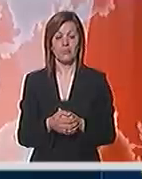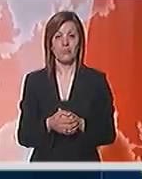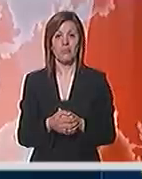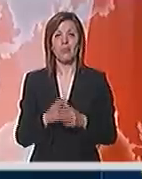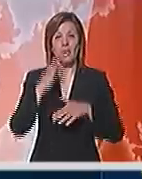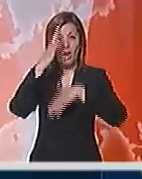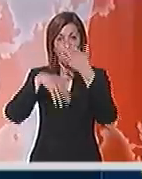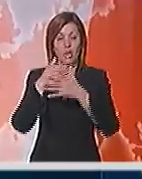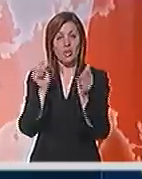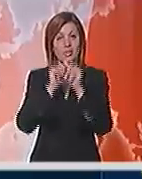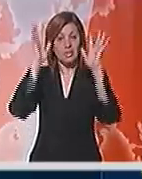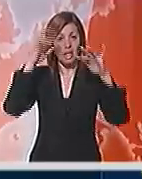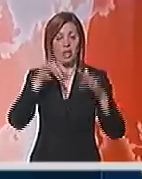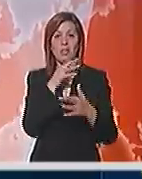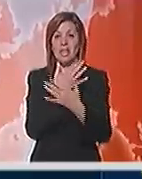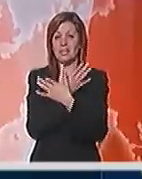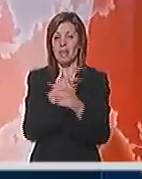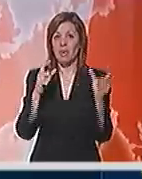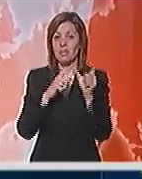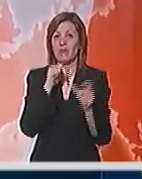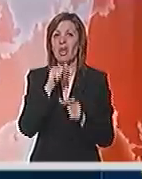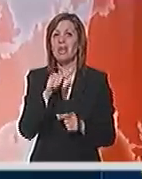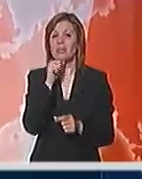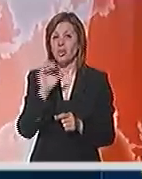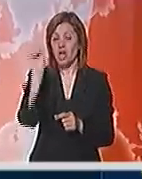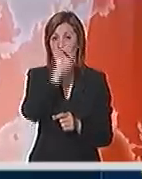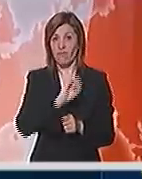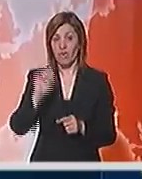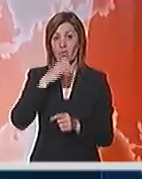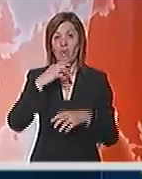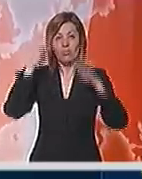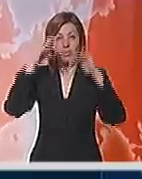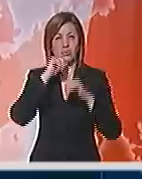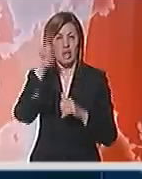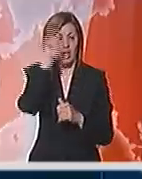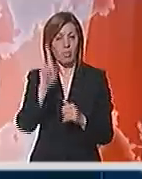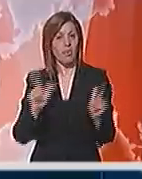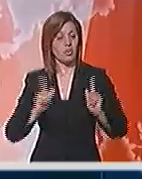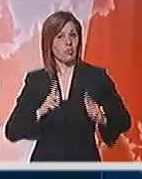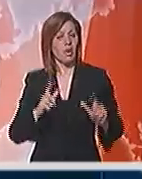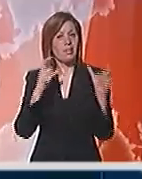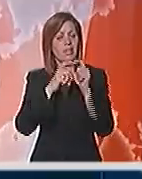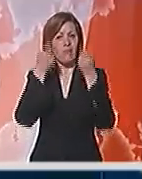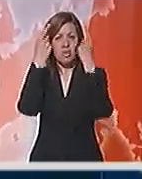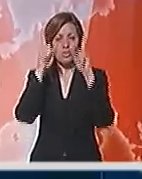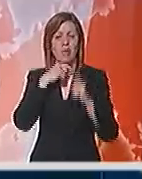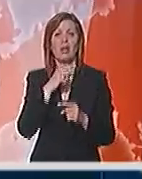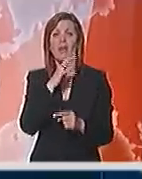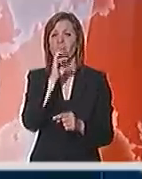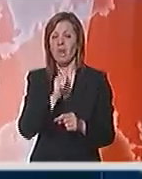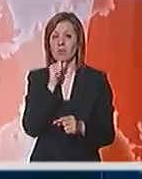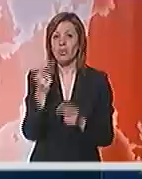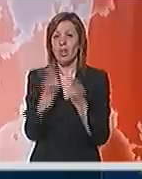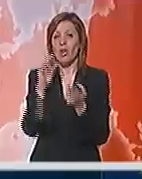Oblačno sa kišom u zapadnoj, severnoj i isočnoj Evropi. Pljuskove sa grmljavinom očekujemo na severu Španije, u Francuskoj,